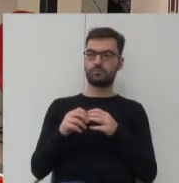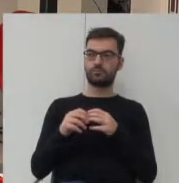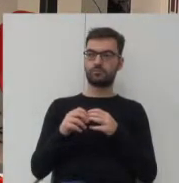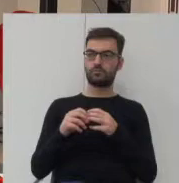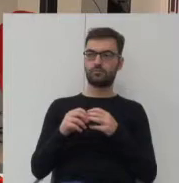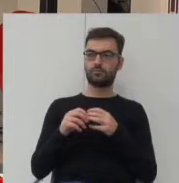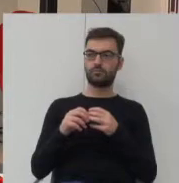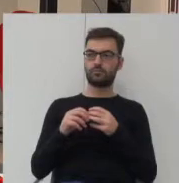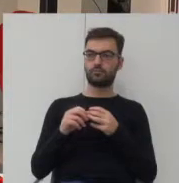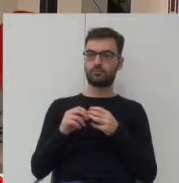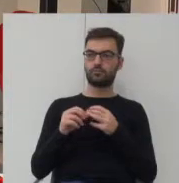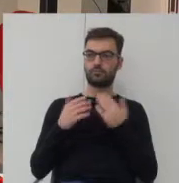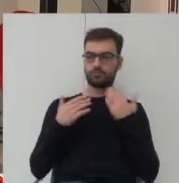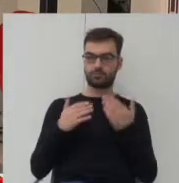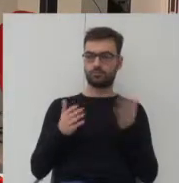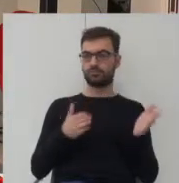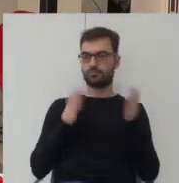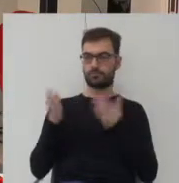dobrze to państwu dziękuję